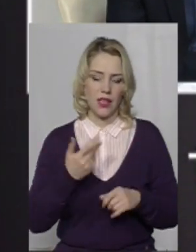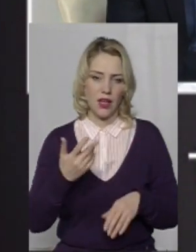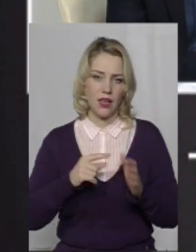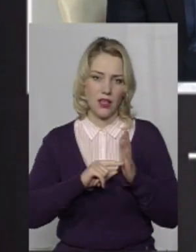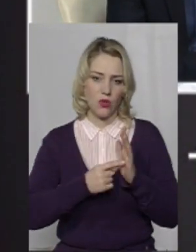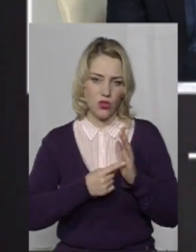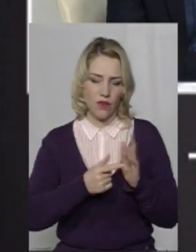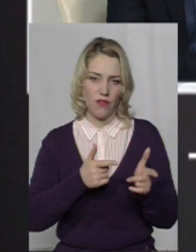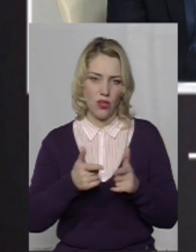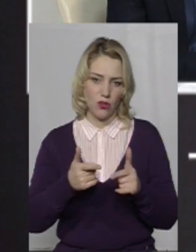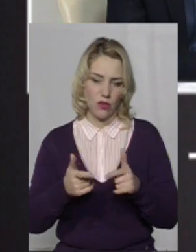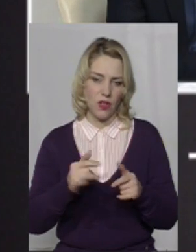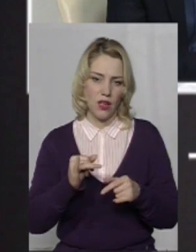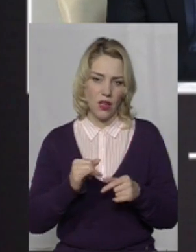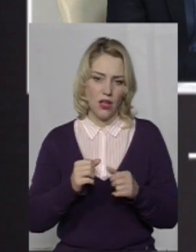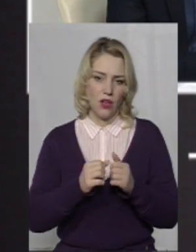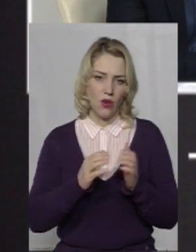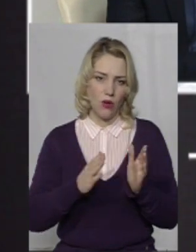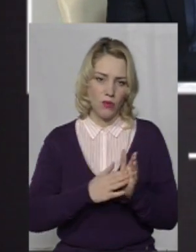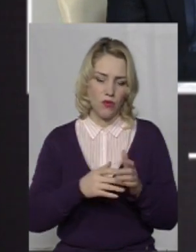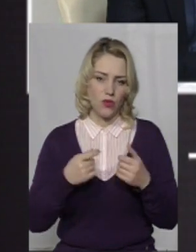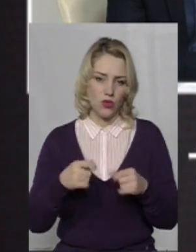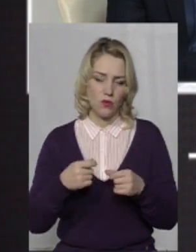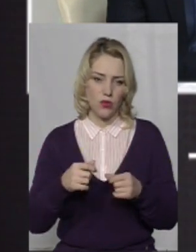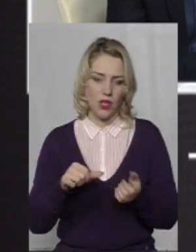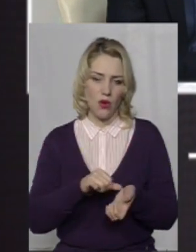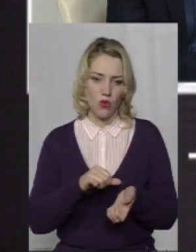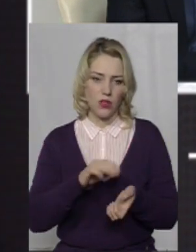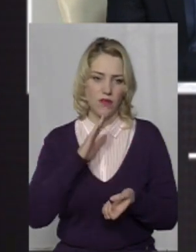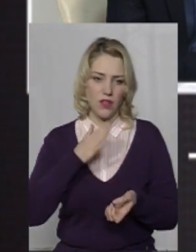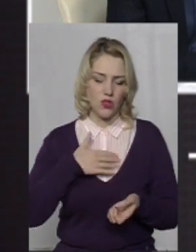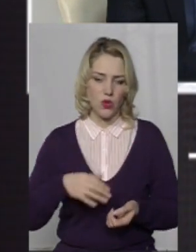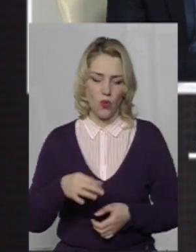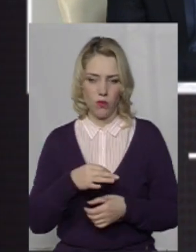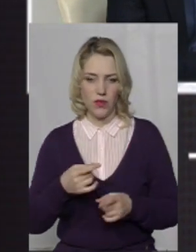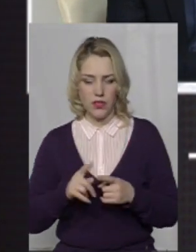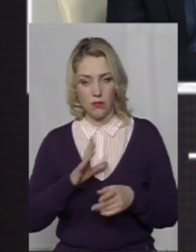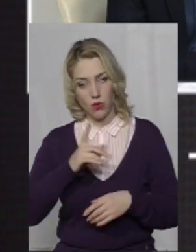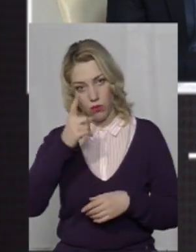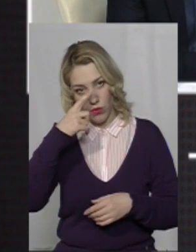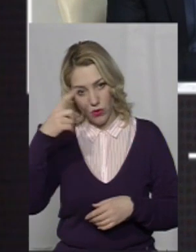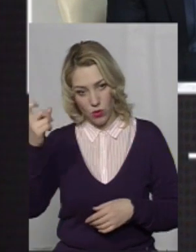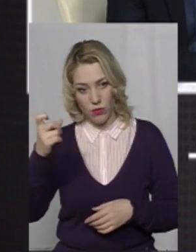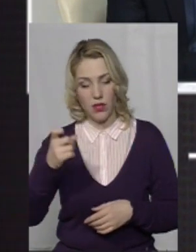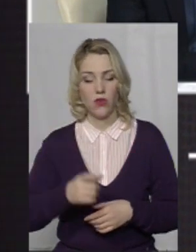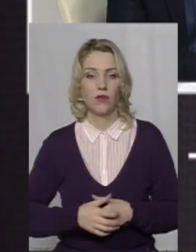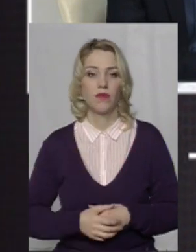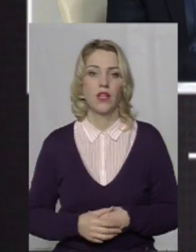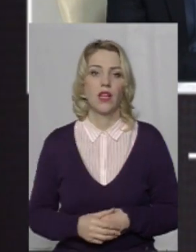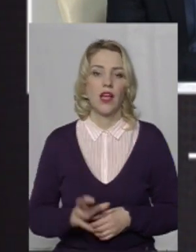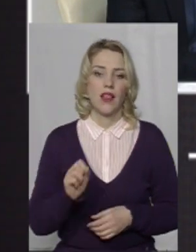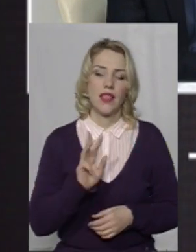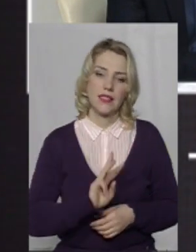наркотиків в нашій області. Це було повідомлено як на